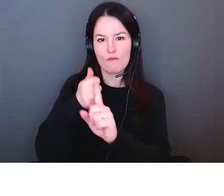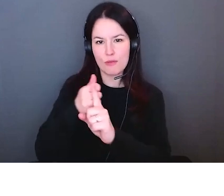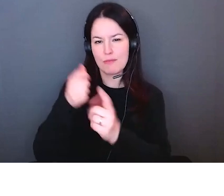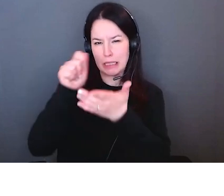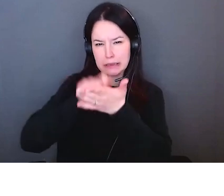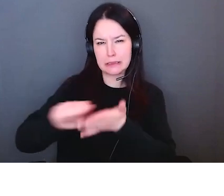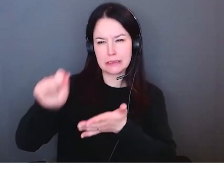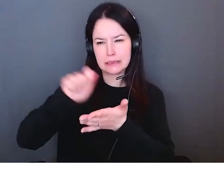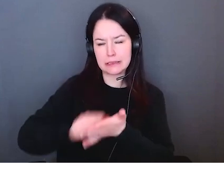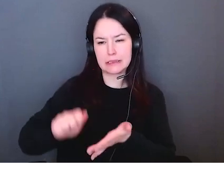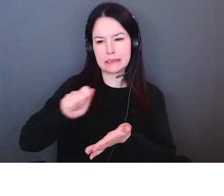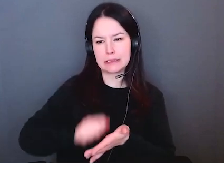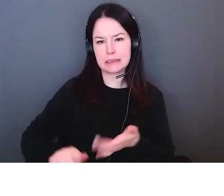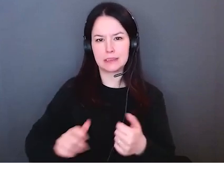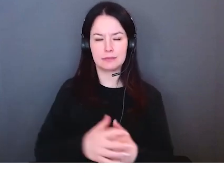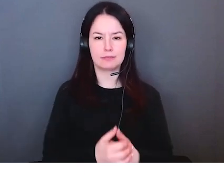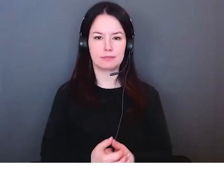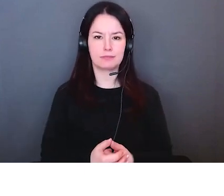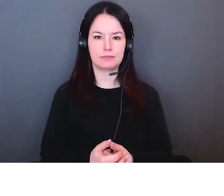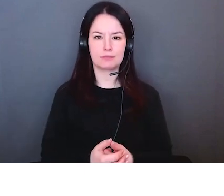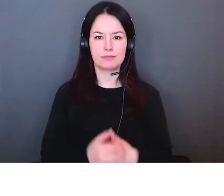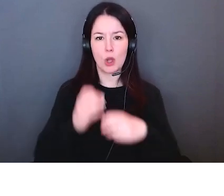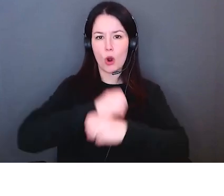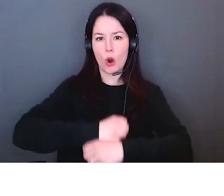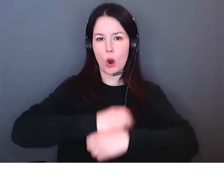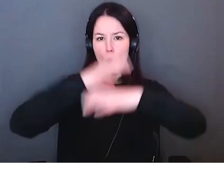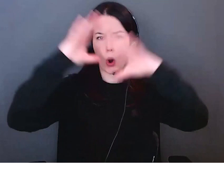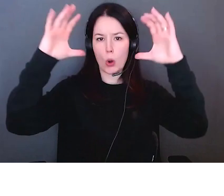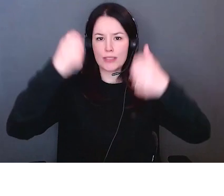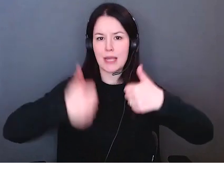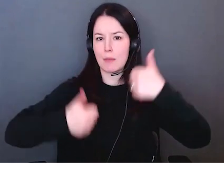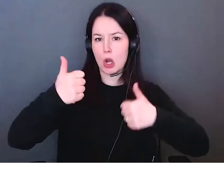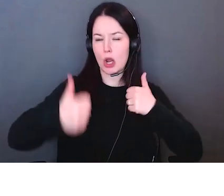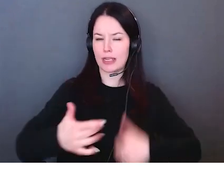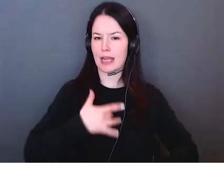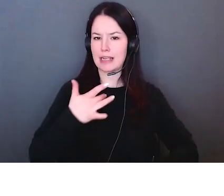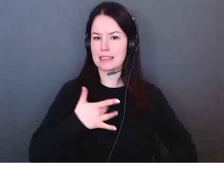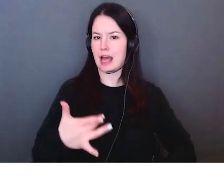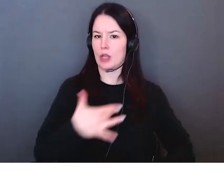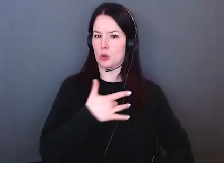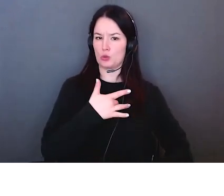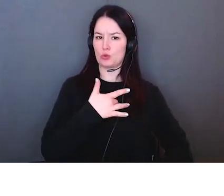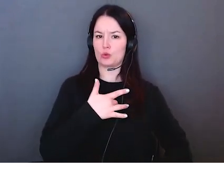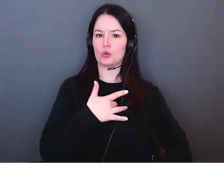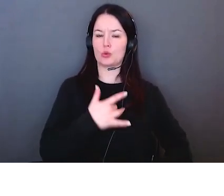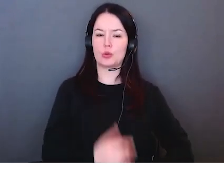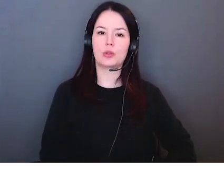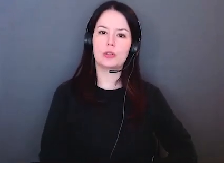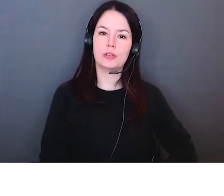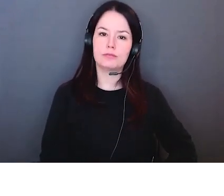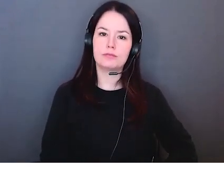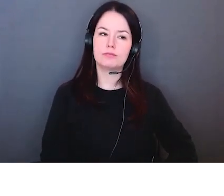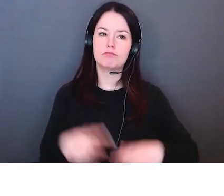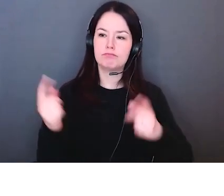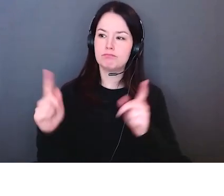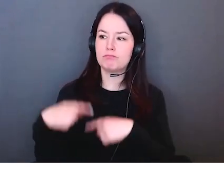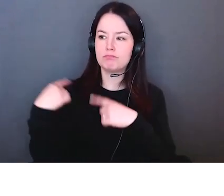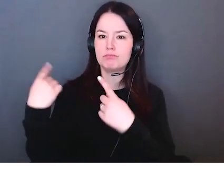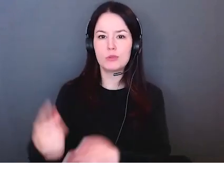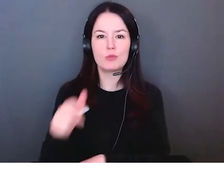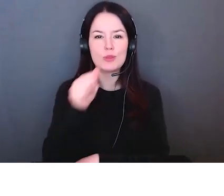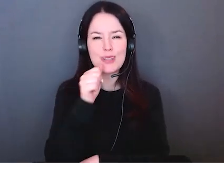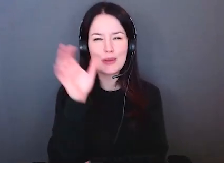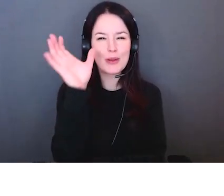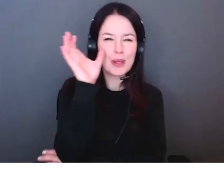et donc là je reviens à la sagesse qui est intégrée au sein de cet accord ce traité ce traité de paix